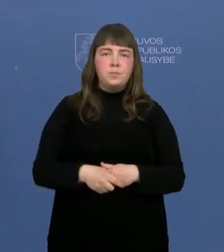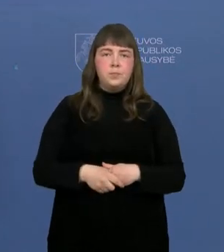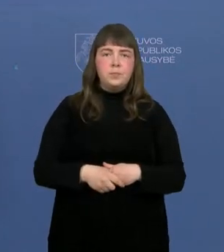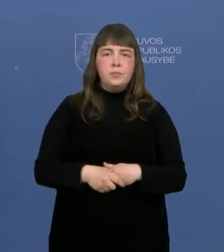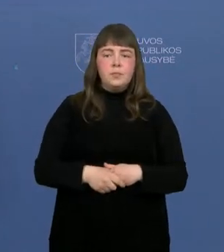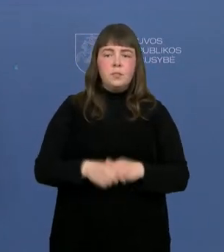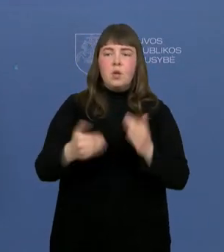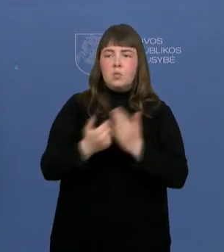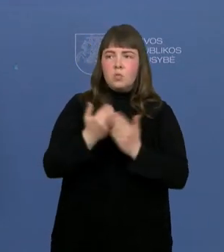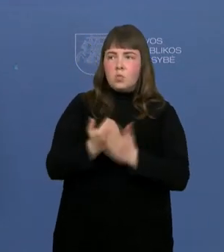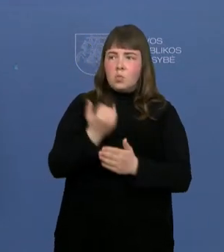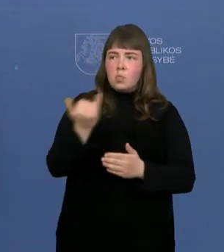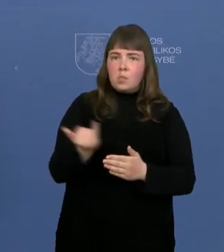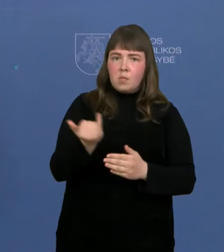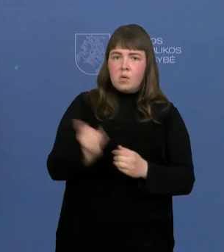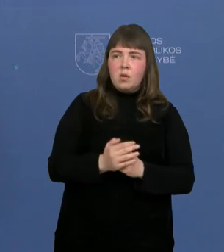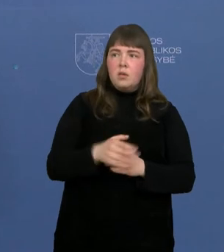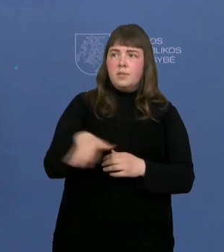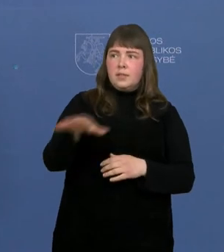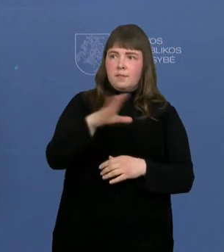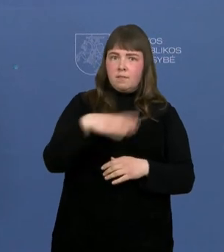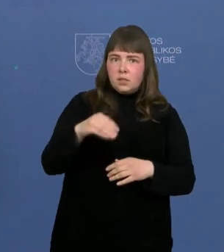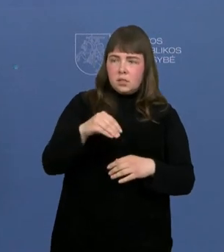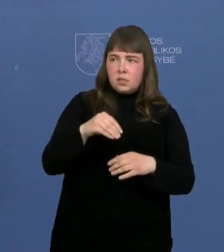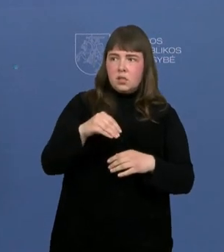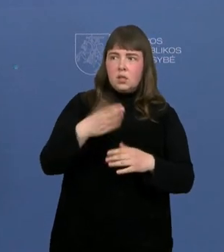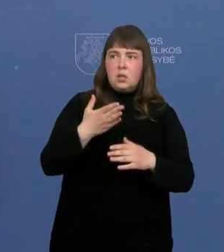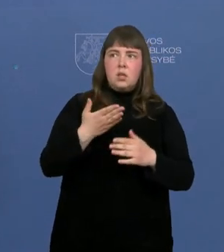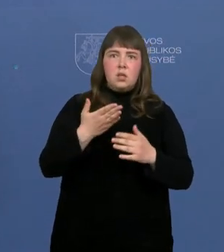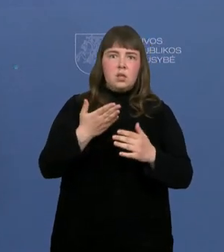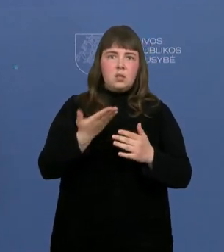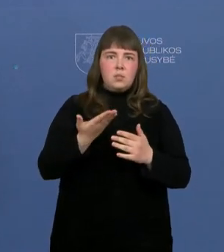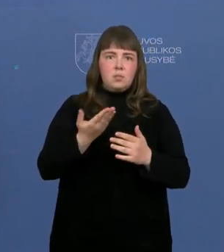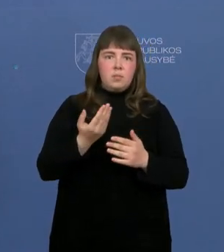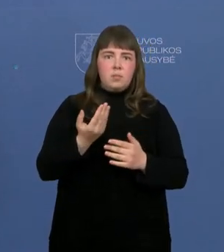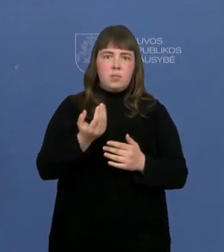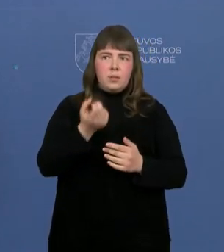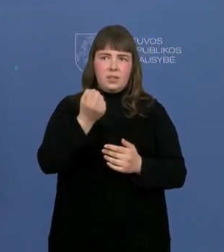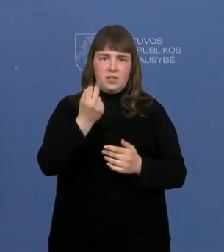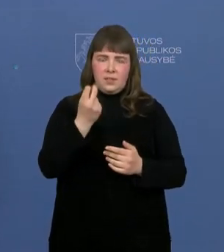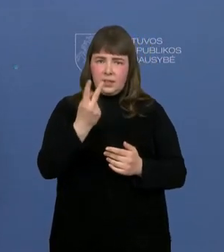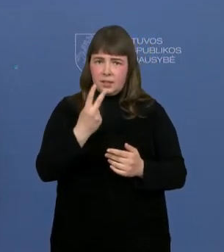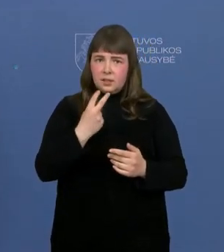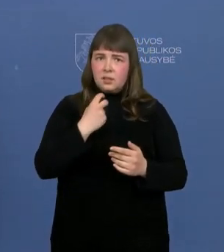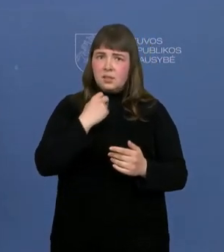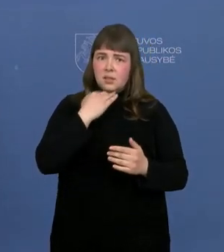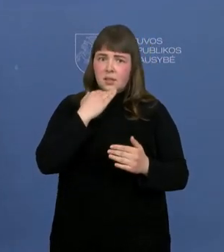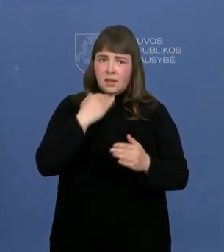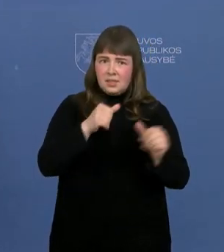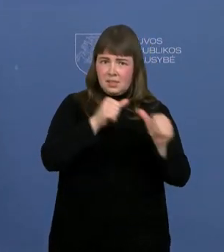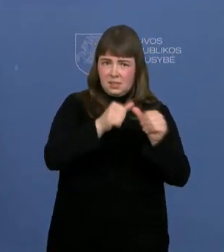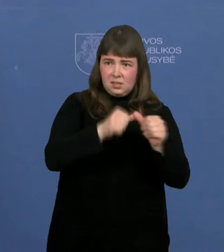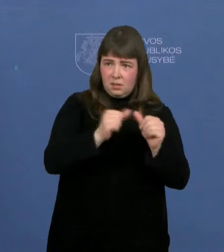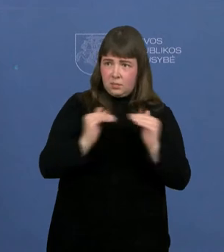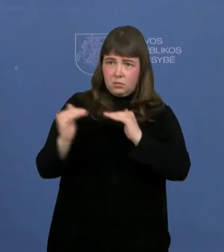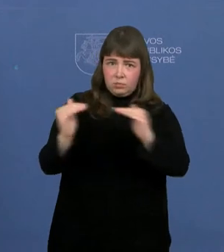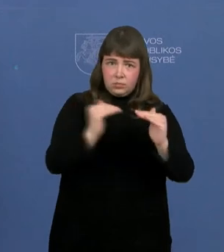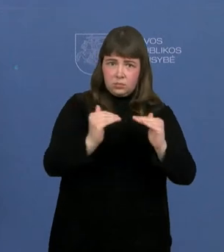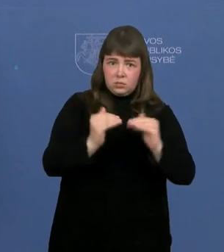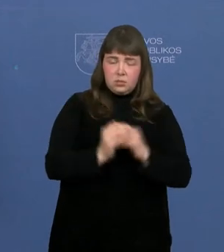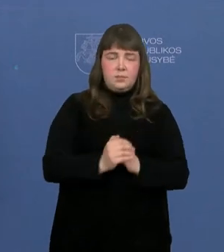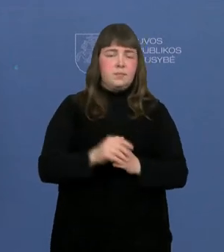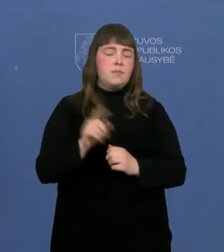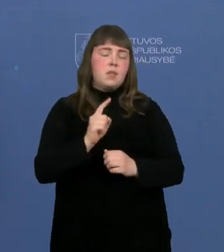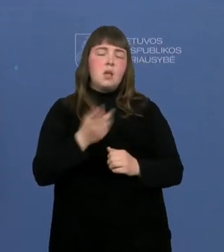tai nežinau, čia jisai bus prilygintas kaip yra egzaminamis brandos? Jų abitūros egzaminai yra atšūkti